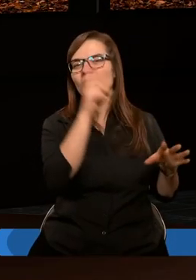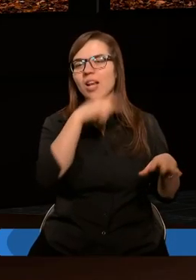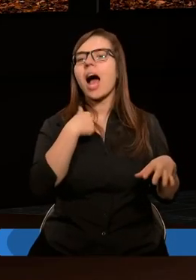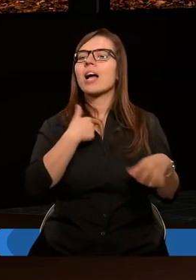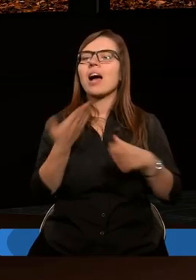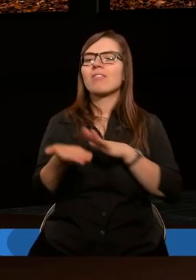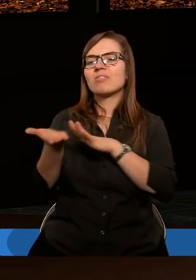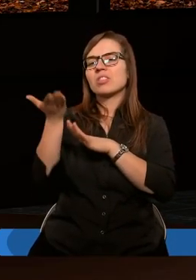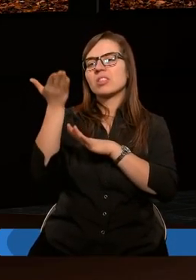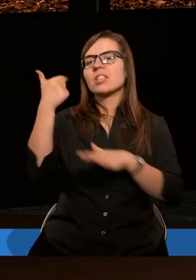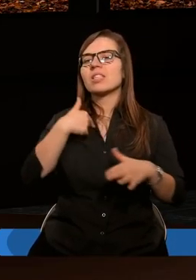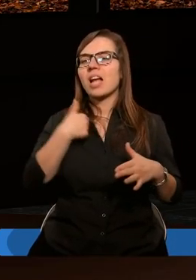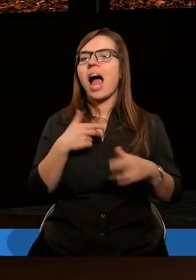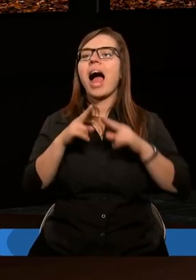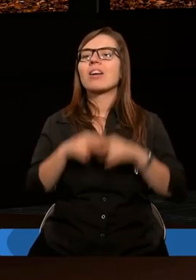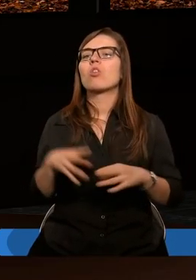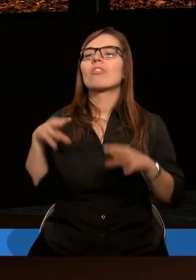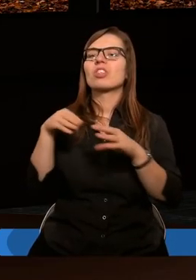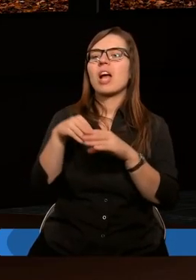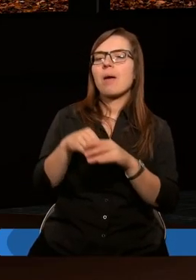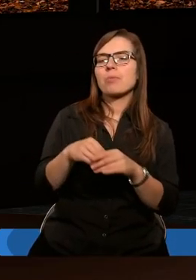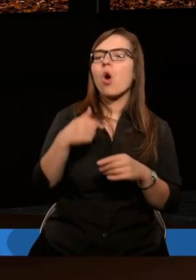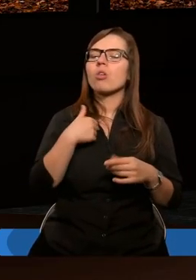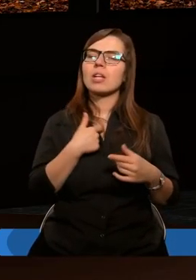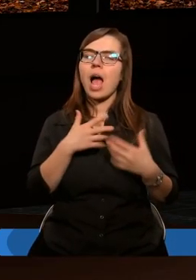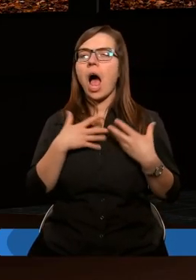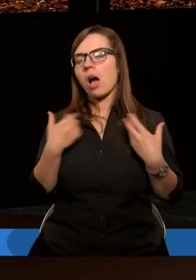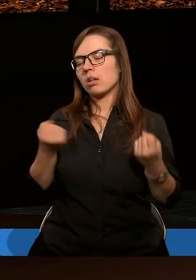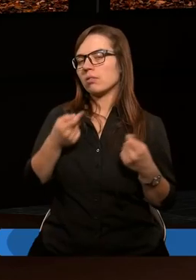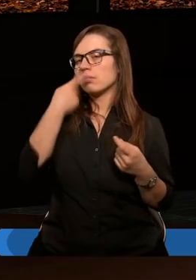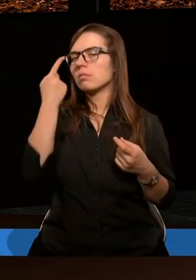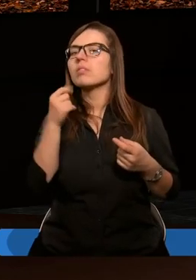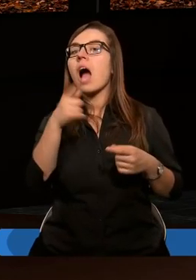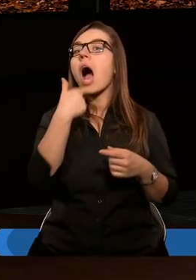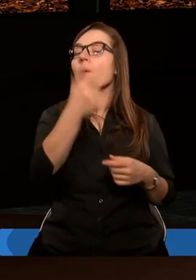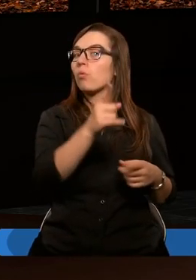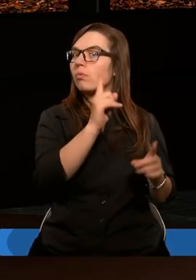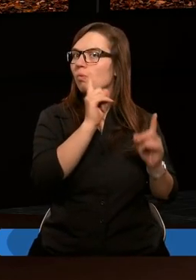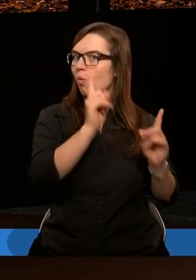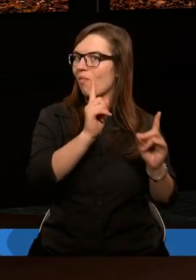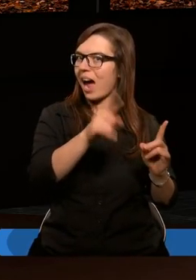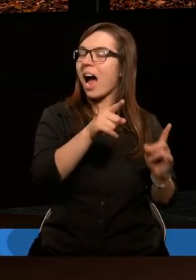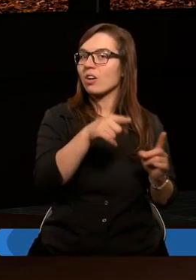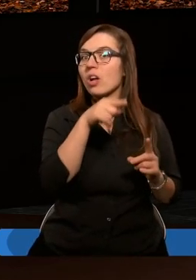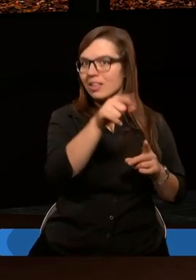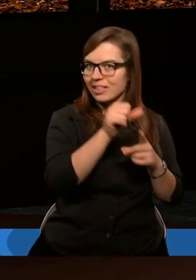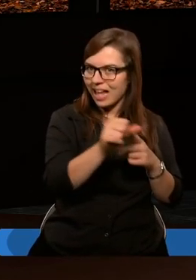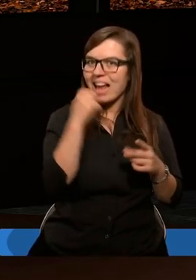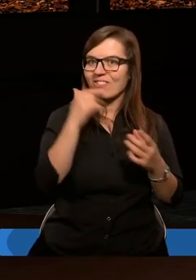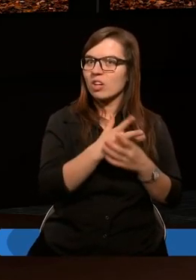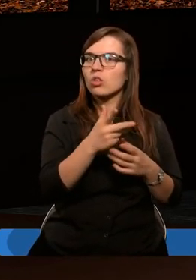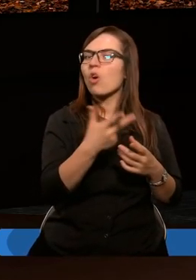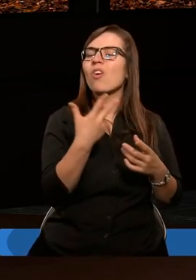wyrzuceni. Ja zostałem wszczepiony. zostałem wszczepiony. A tutaj Paweł wyraźnie mówi, to uważaj, bo to, że jesteś i że